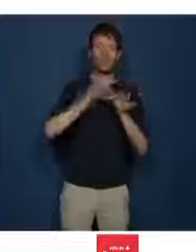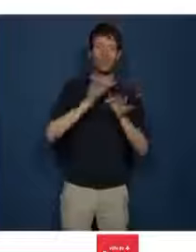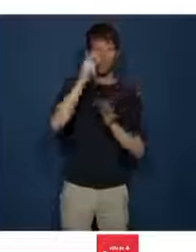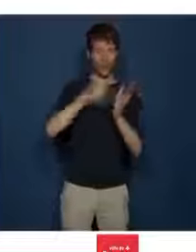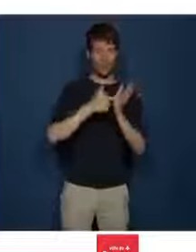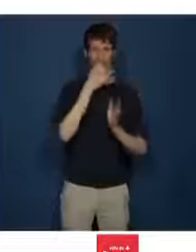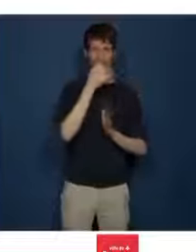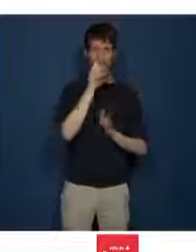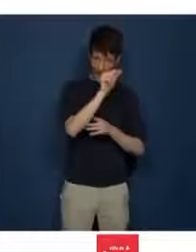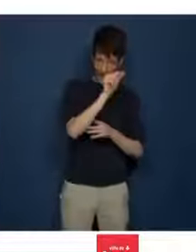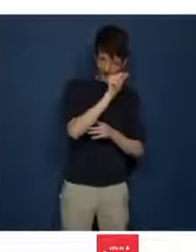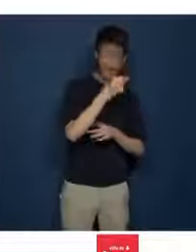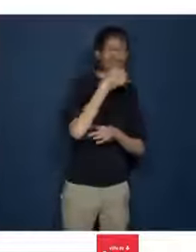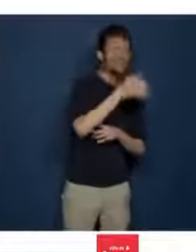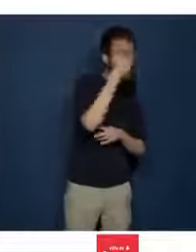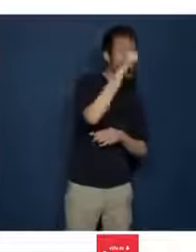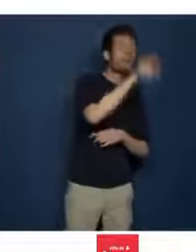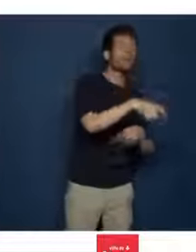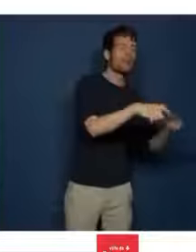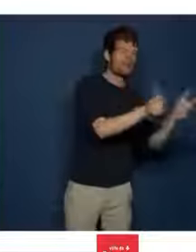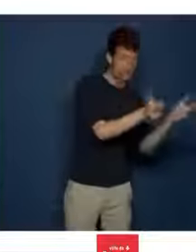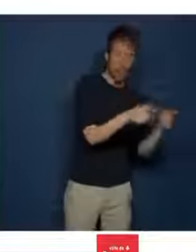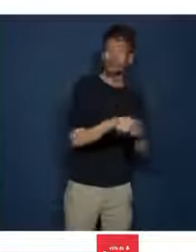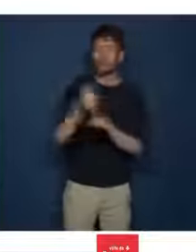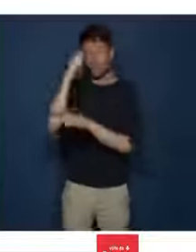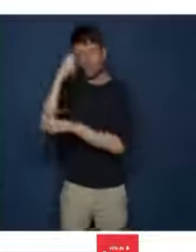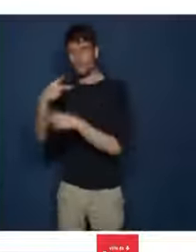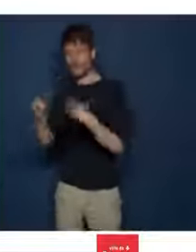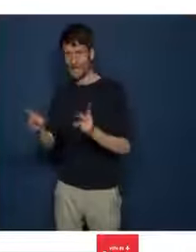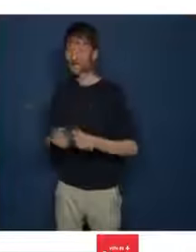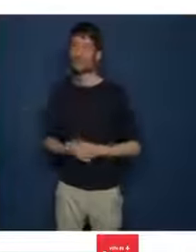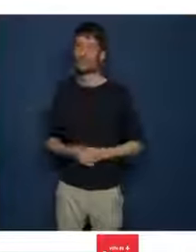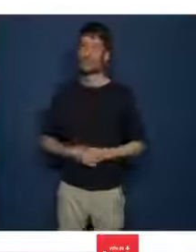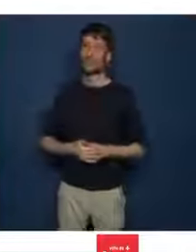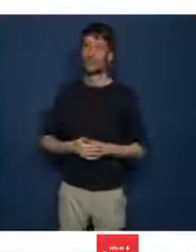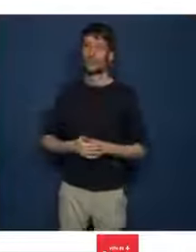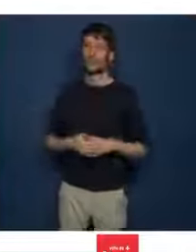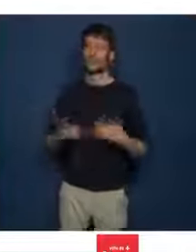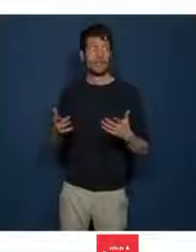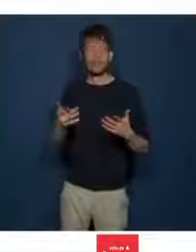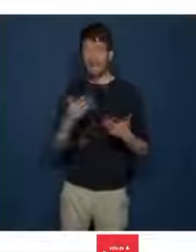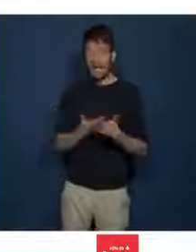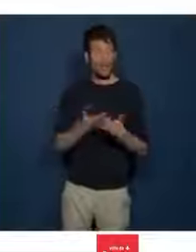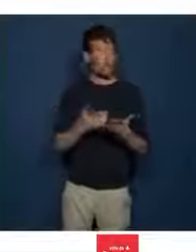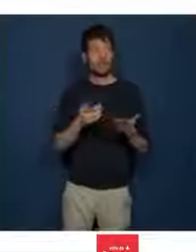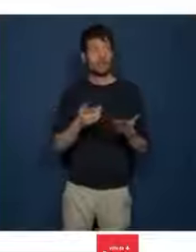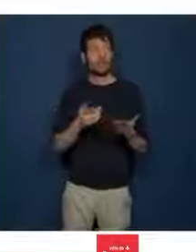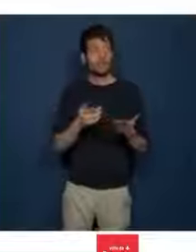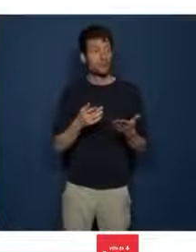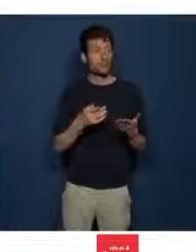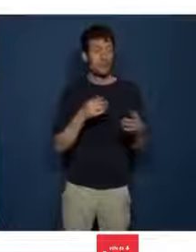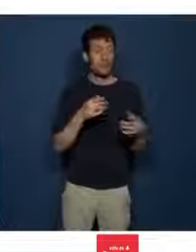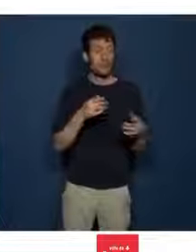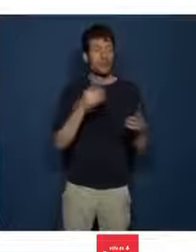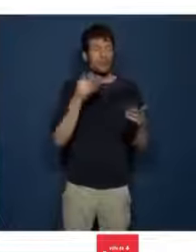qu'à la municipalité, avec demande d'avis de réception, attend toujours qu'on juge opportun de lui répondre.